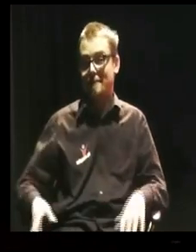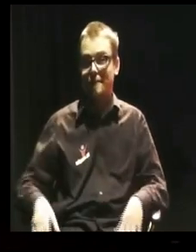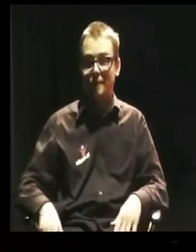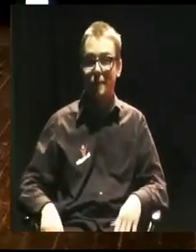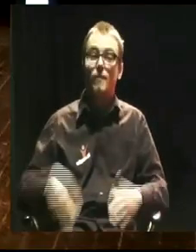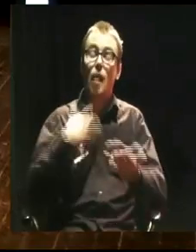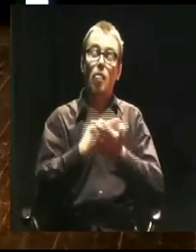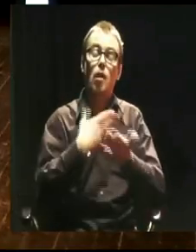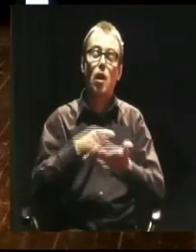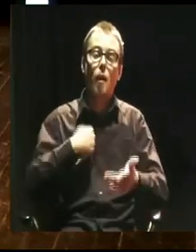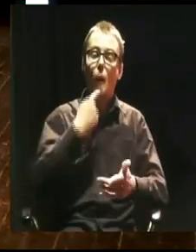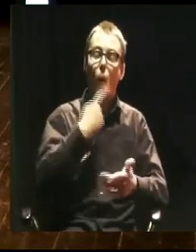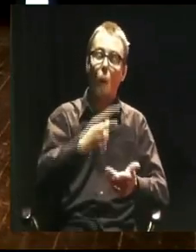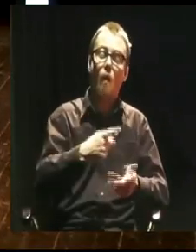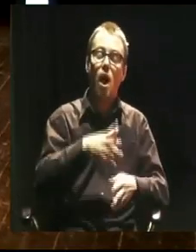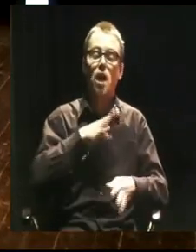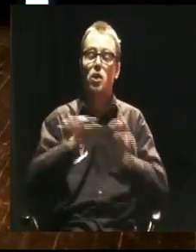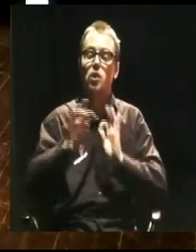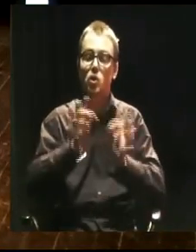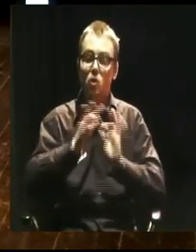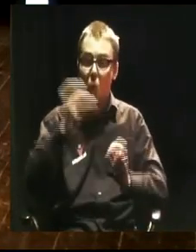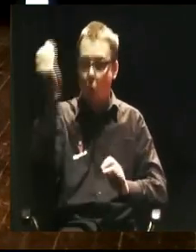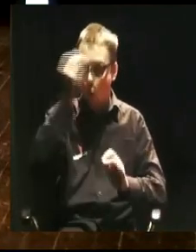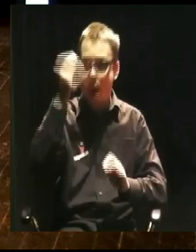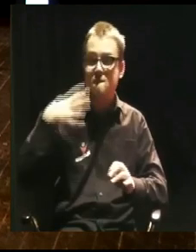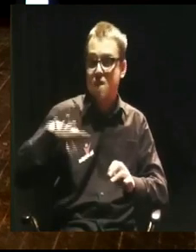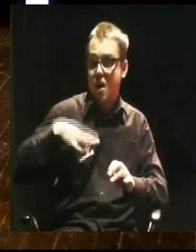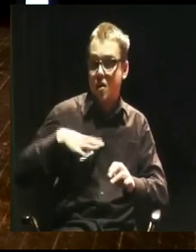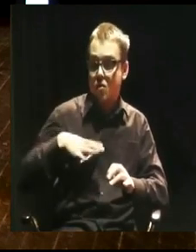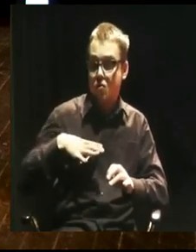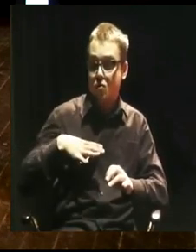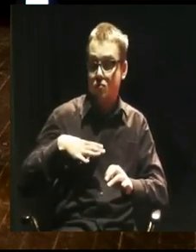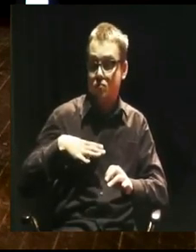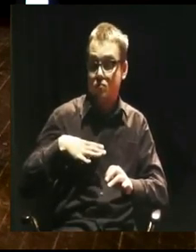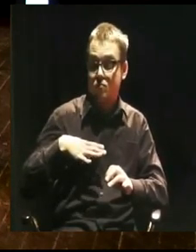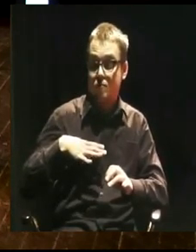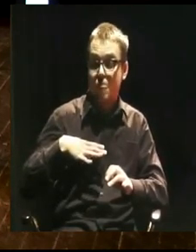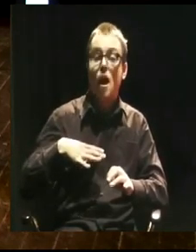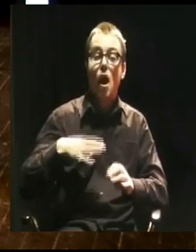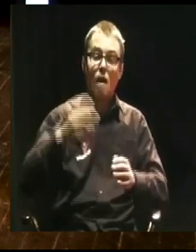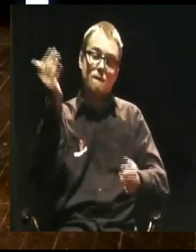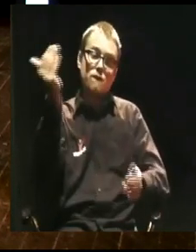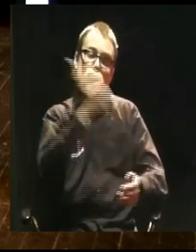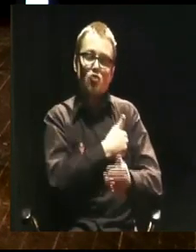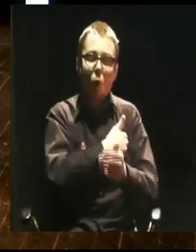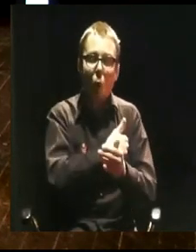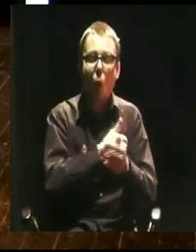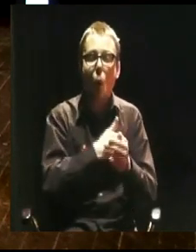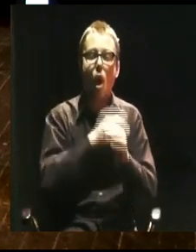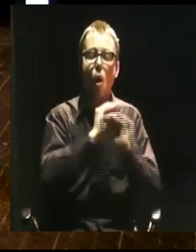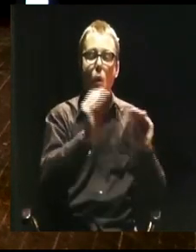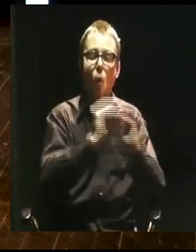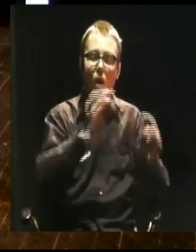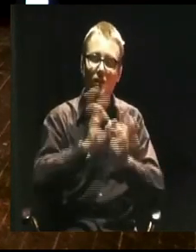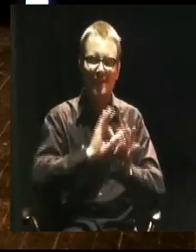historii warto się uczyć, że historia, okej, wtłaczana jest nam trochę, nie powiem na siłę, ale w sposób mało